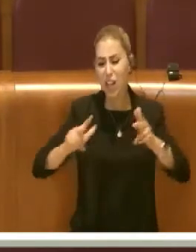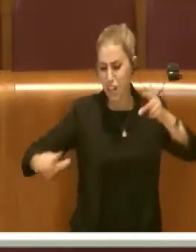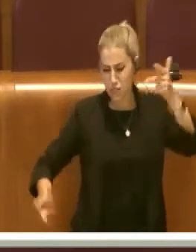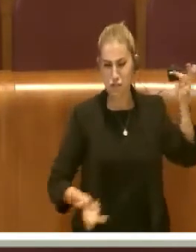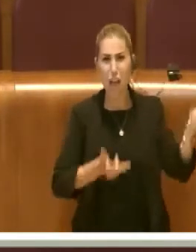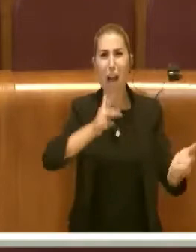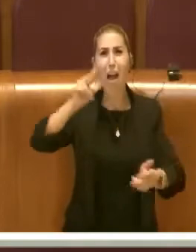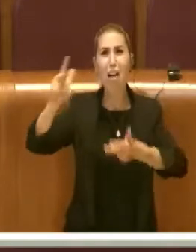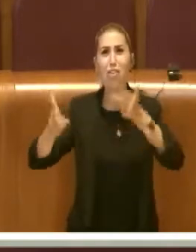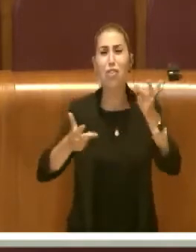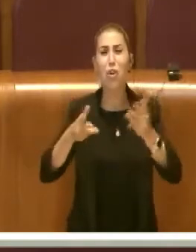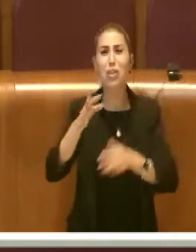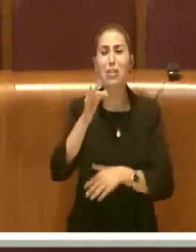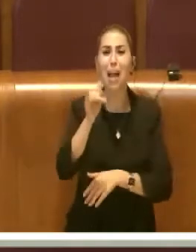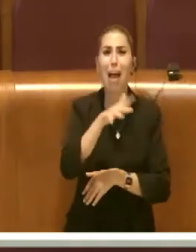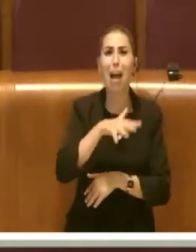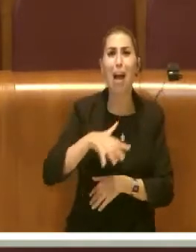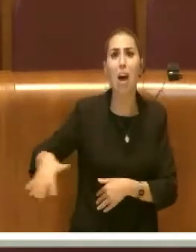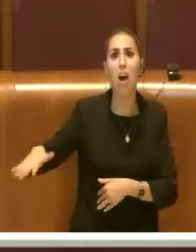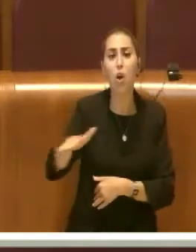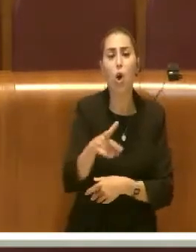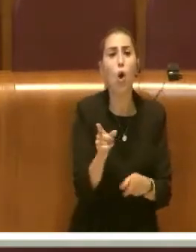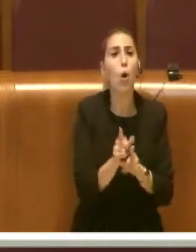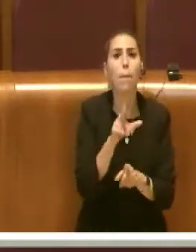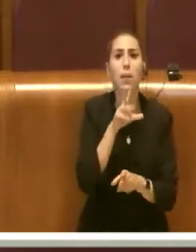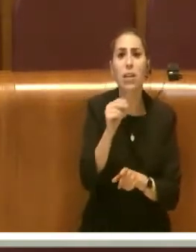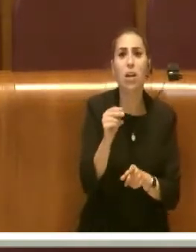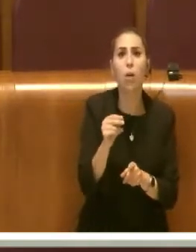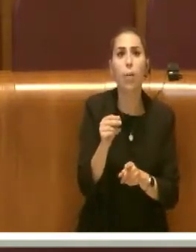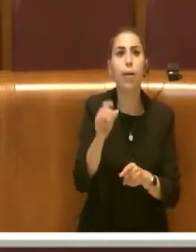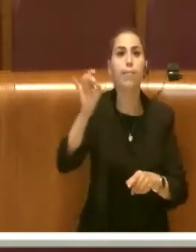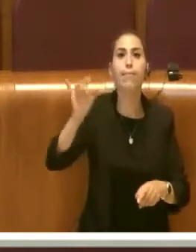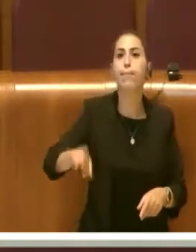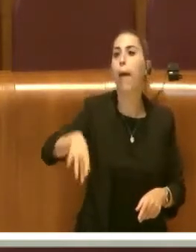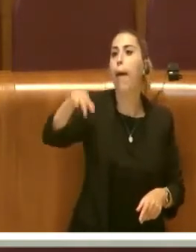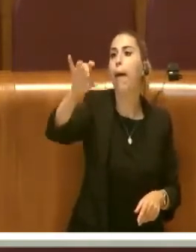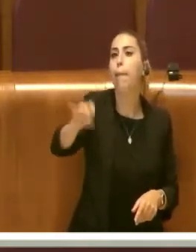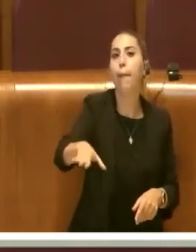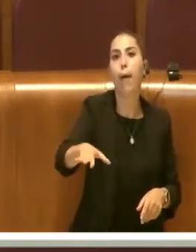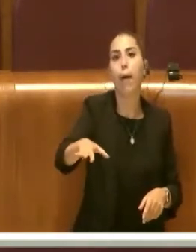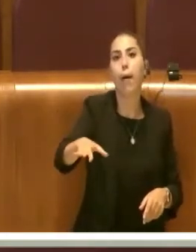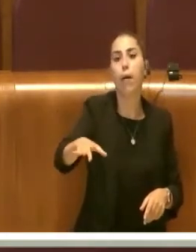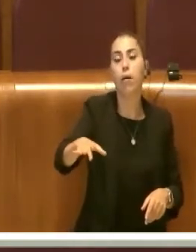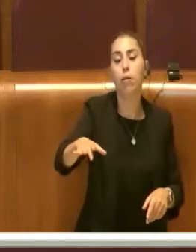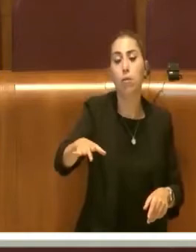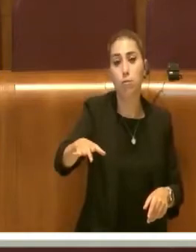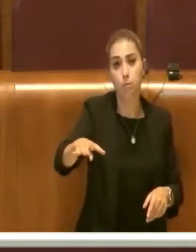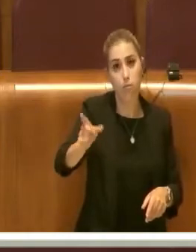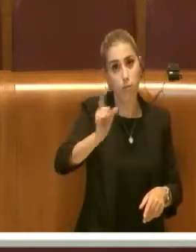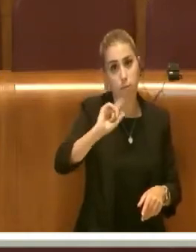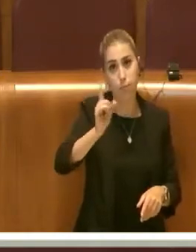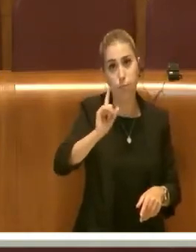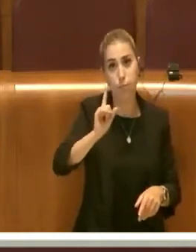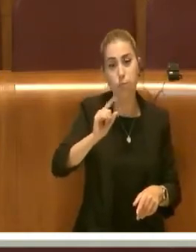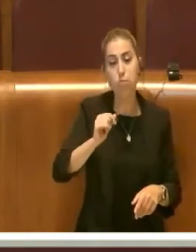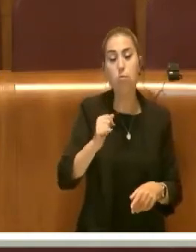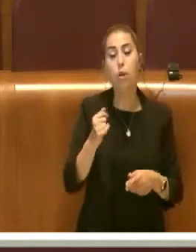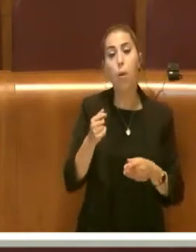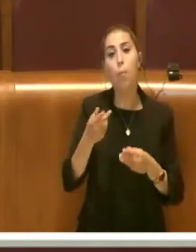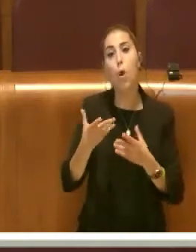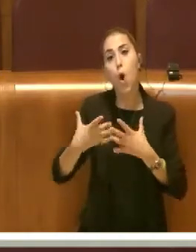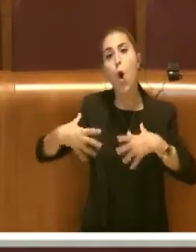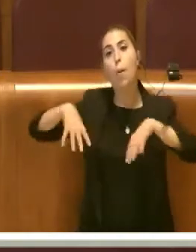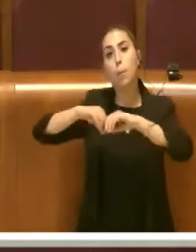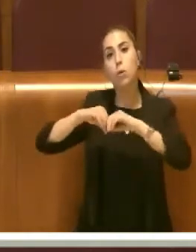Salario non è un fatto sporadico. La Commissione Antimafia sui rifiuti,